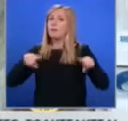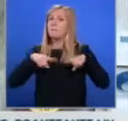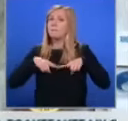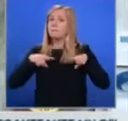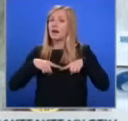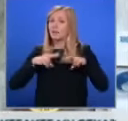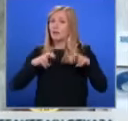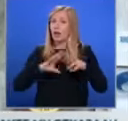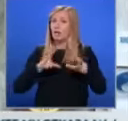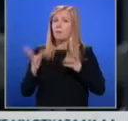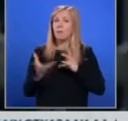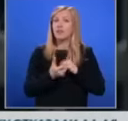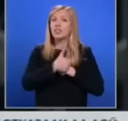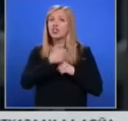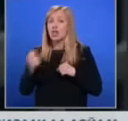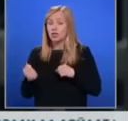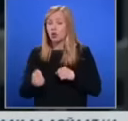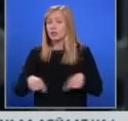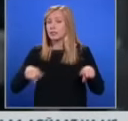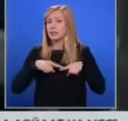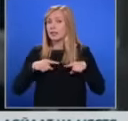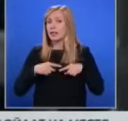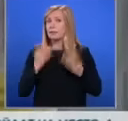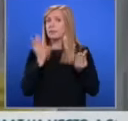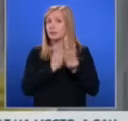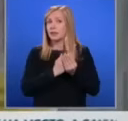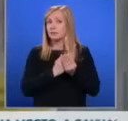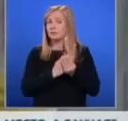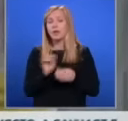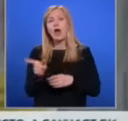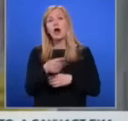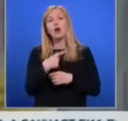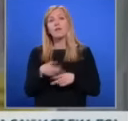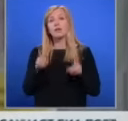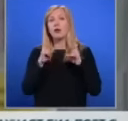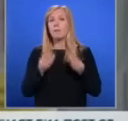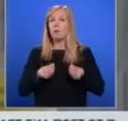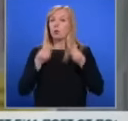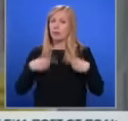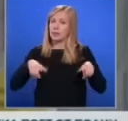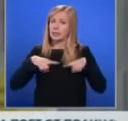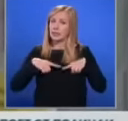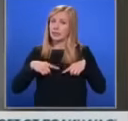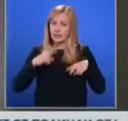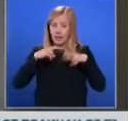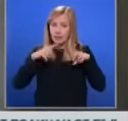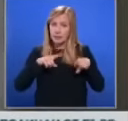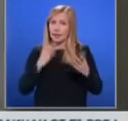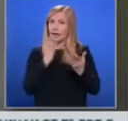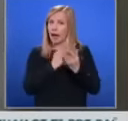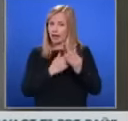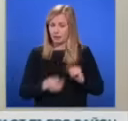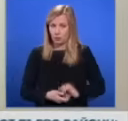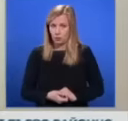600 съдебни дела за период от 15 години. След него, ръководството е решило, че е по-добре съдът да разгледа казуса.